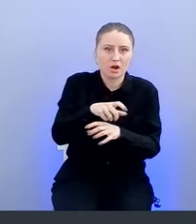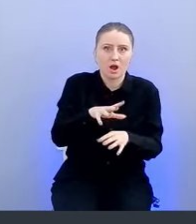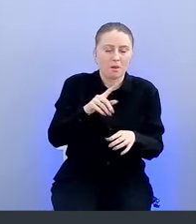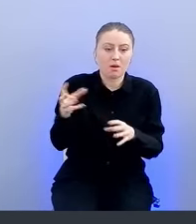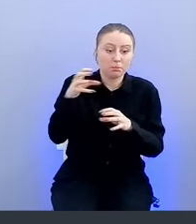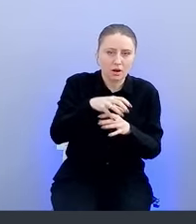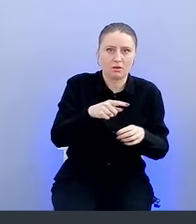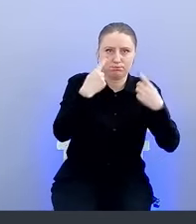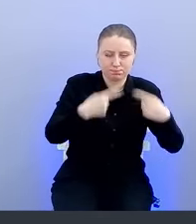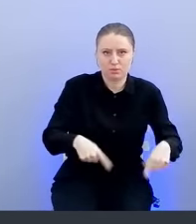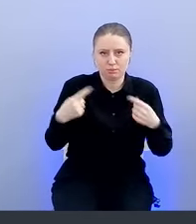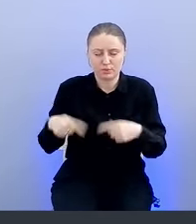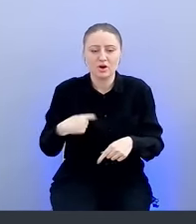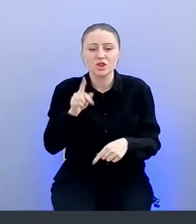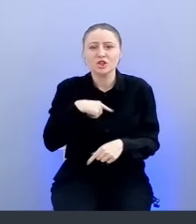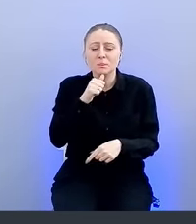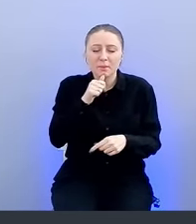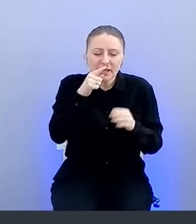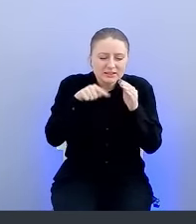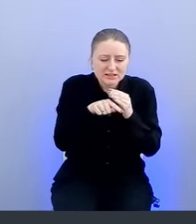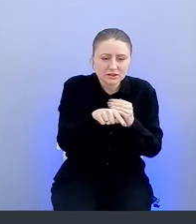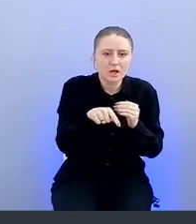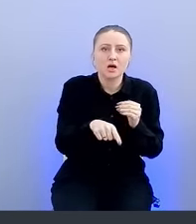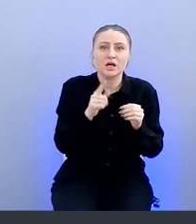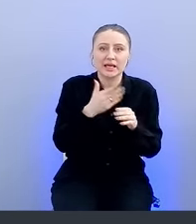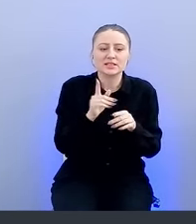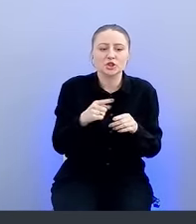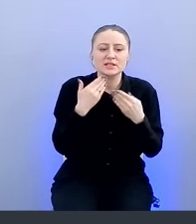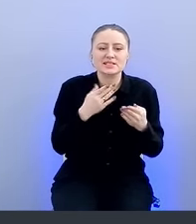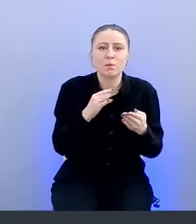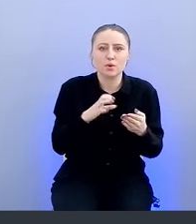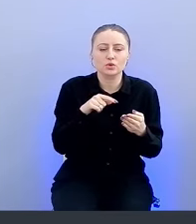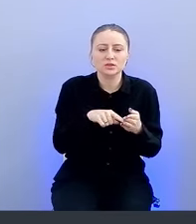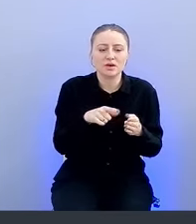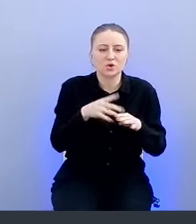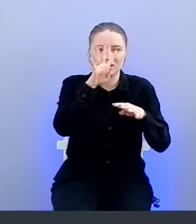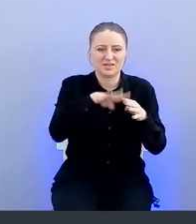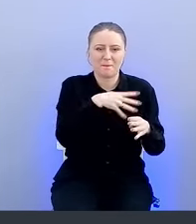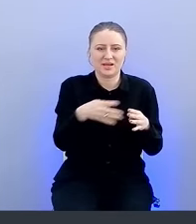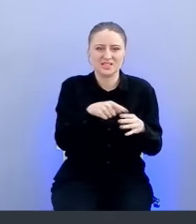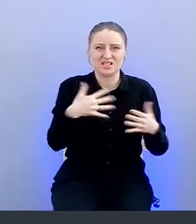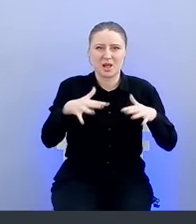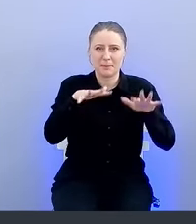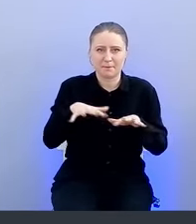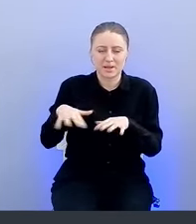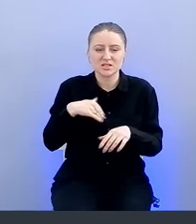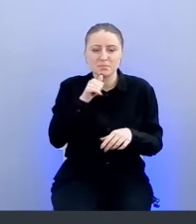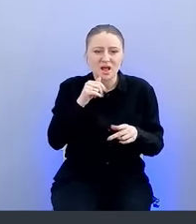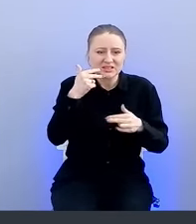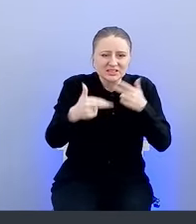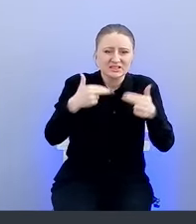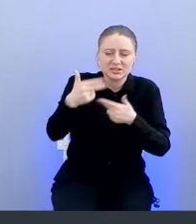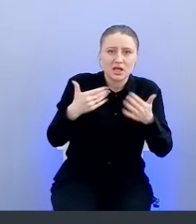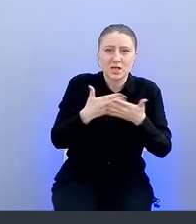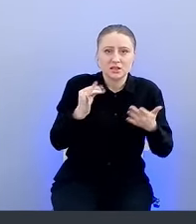вглубь, даже посмотрели на запросы, там был запрос, который из самой большой таблицы с уязвимостями, селектал ее пять раз подряд, ну, понятно, что